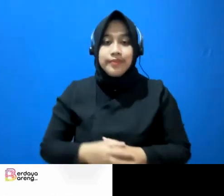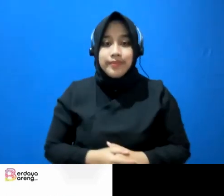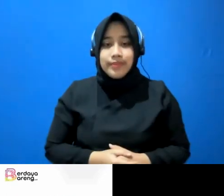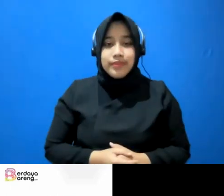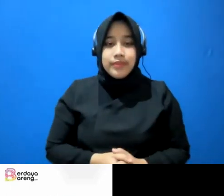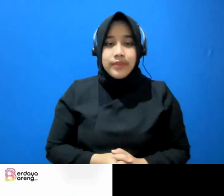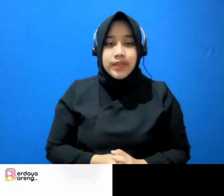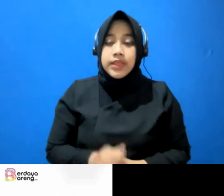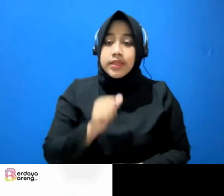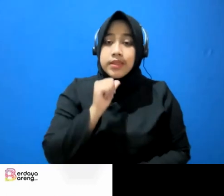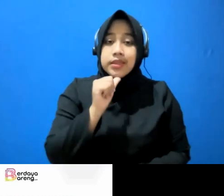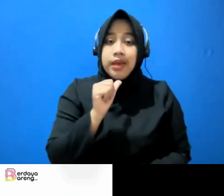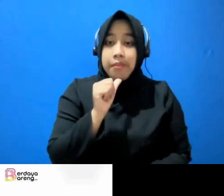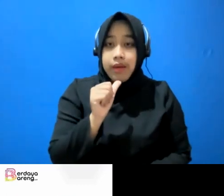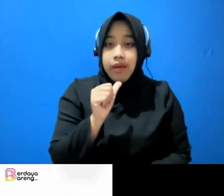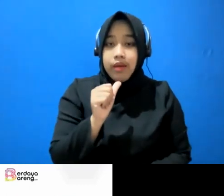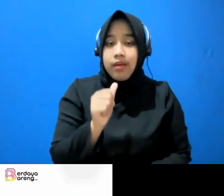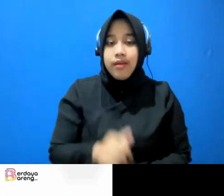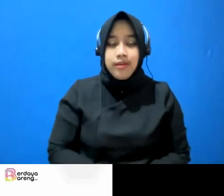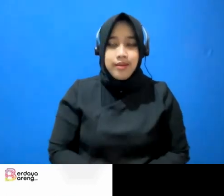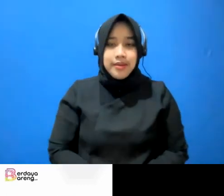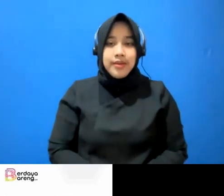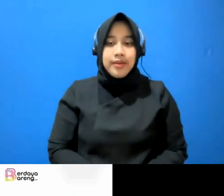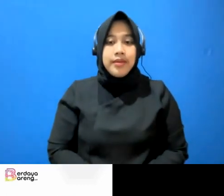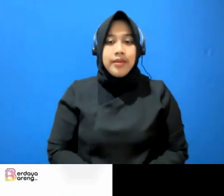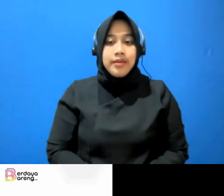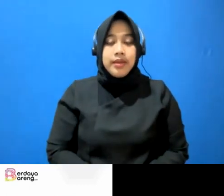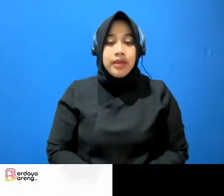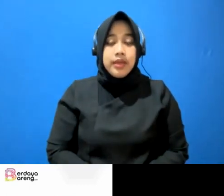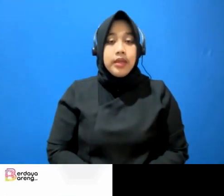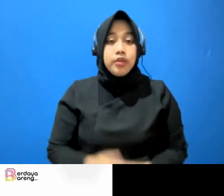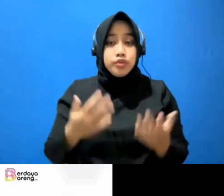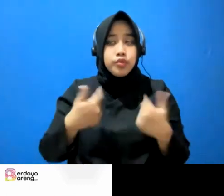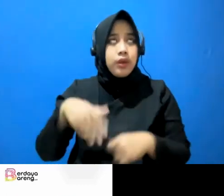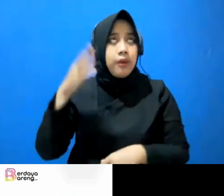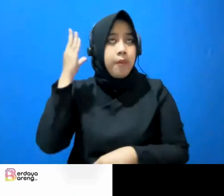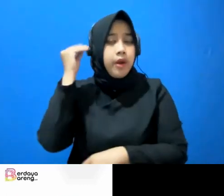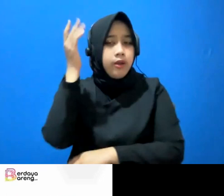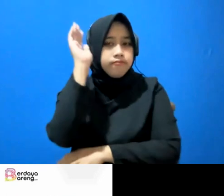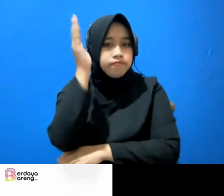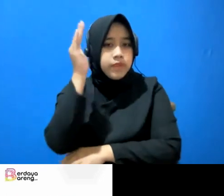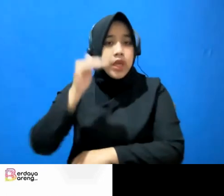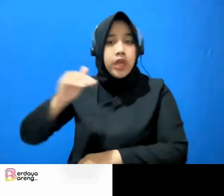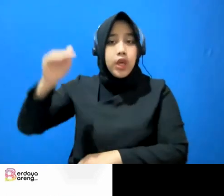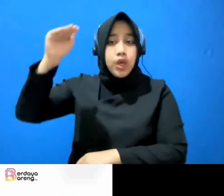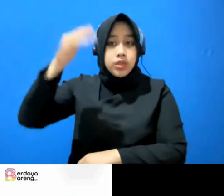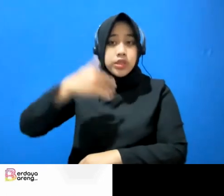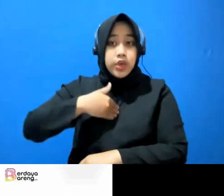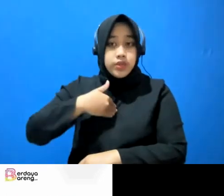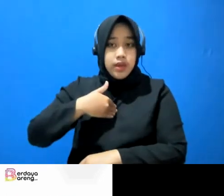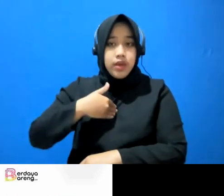gitu siapa gitu ya kali kita sudah dengarkan senior saya itu Mbak Uli ya